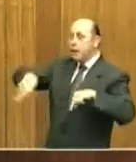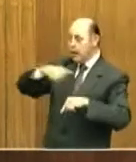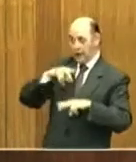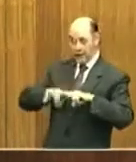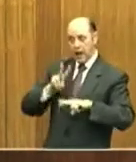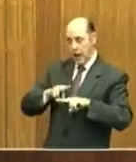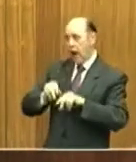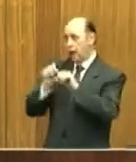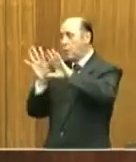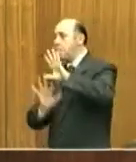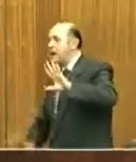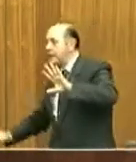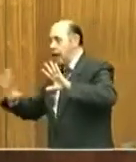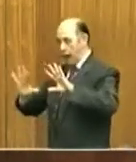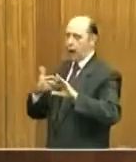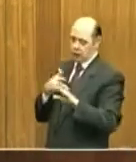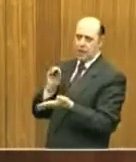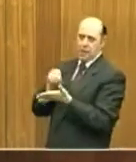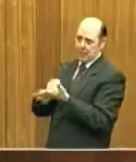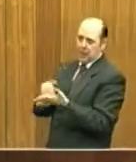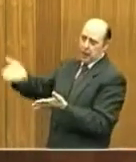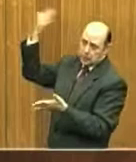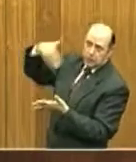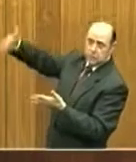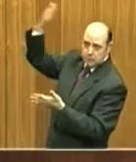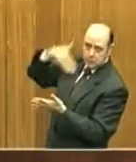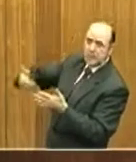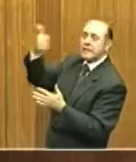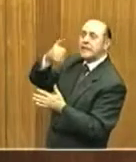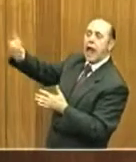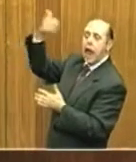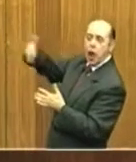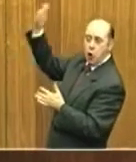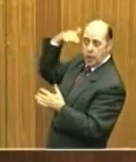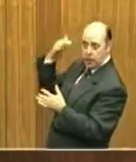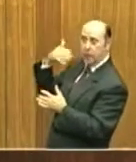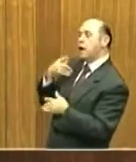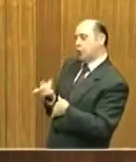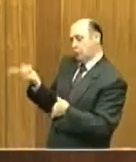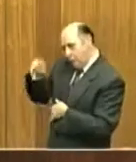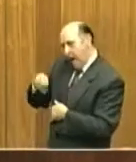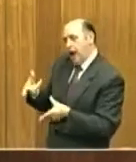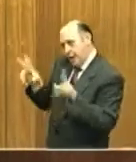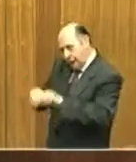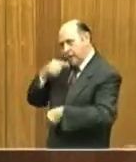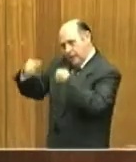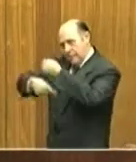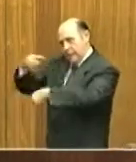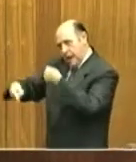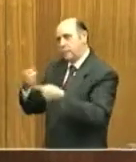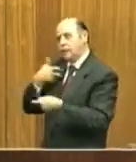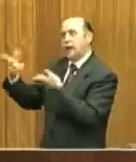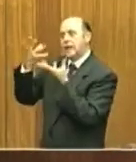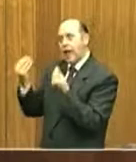secoli nel Mediterraneo e poi ne parleremo più nel prossimo panel e ancora domani con tanti ospiti che interverranno.